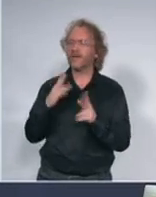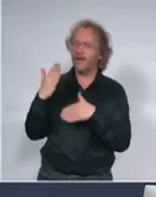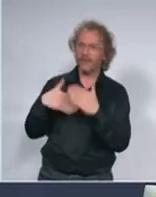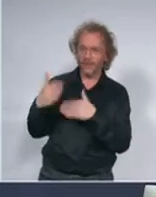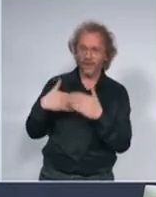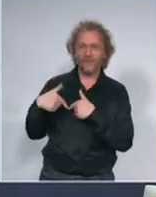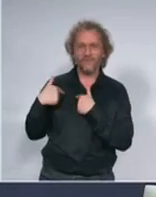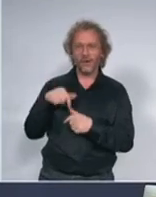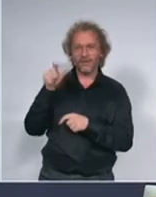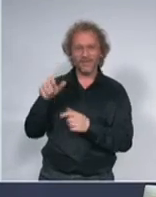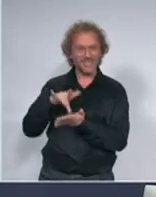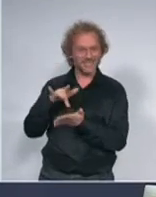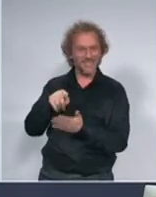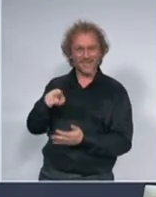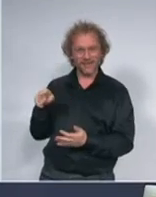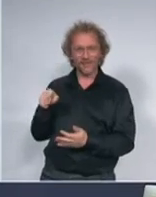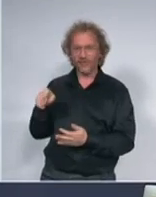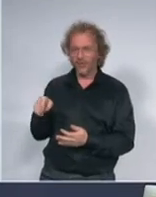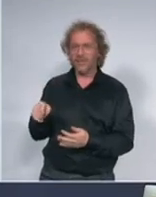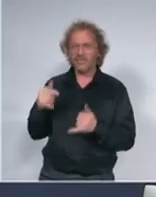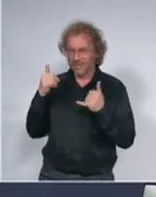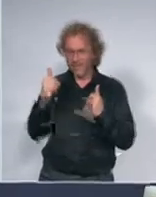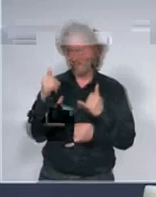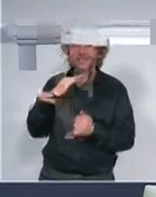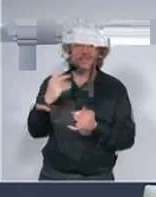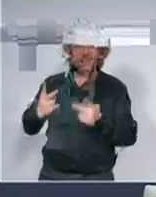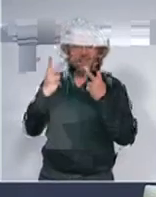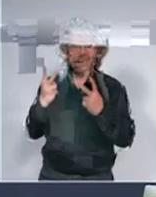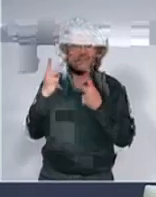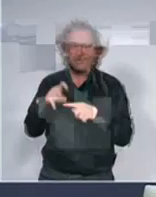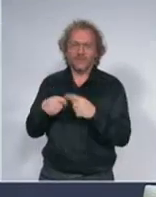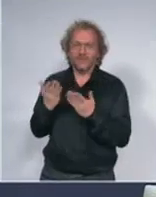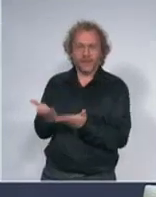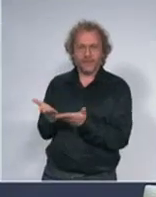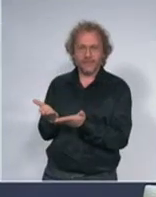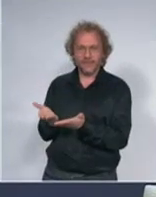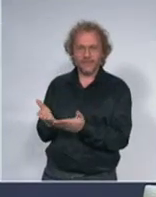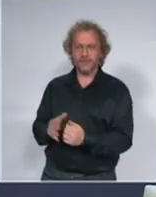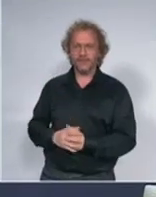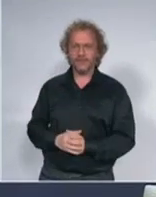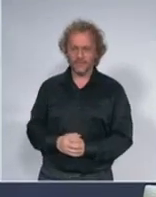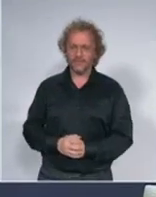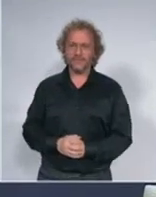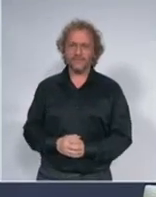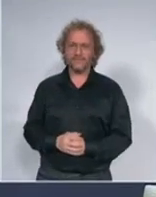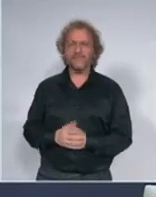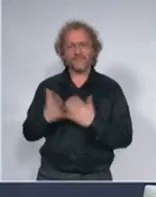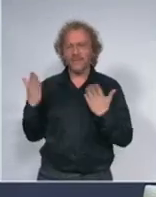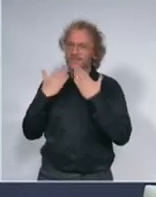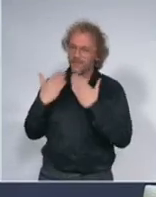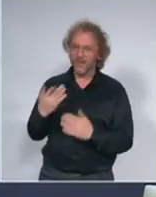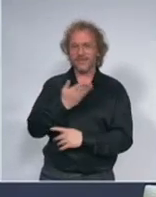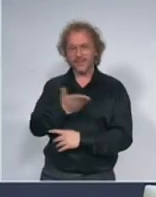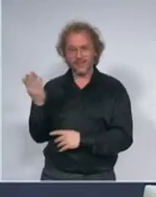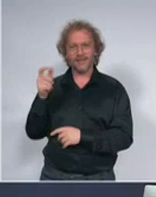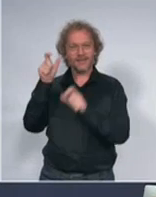zato što je zaista to sada od ključnog značajna. Velika zahvalnost svim volonterima koji